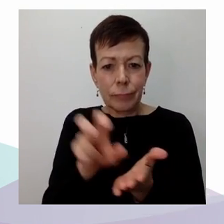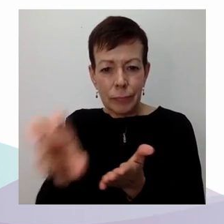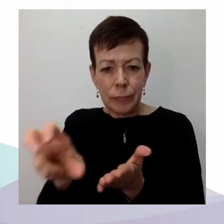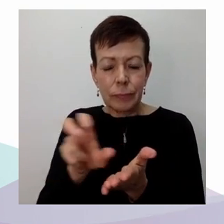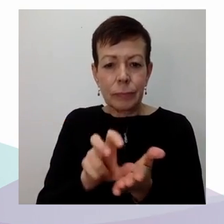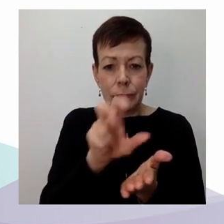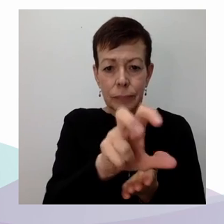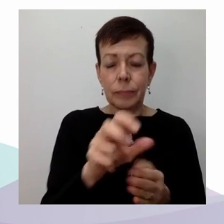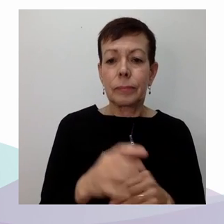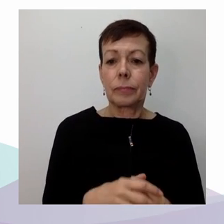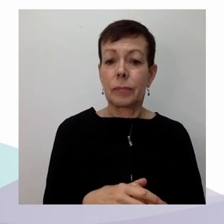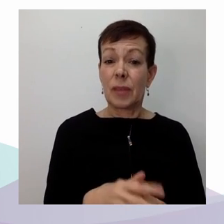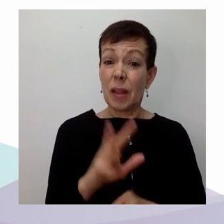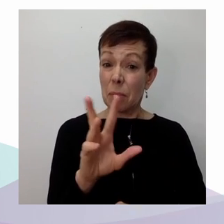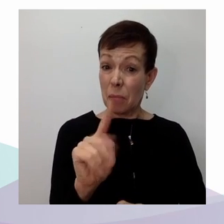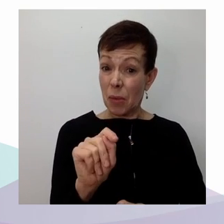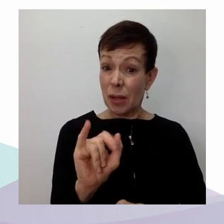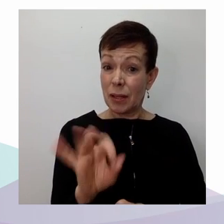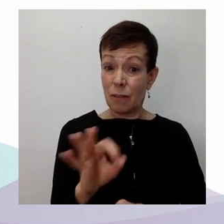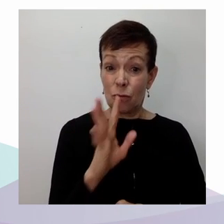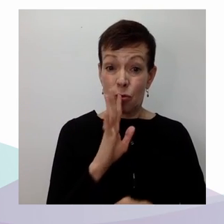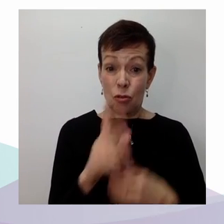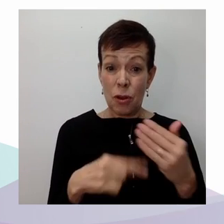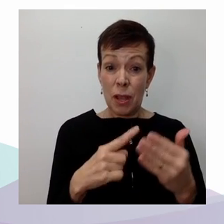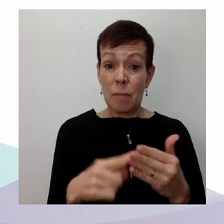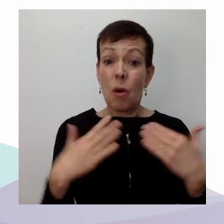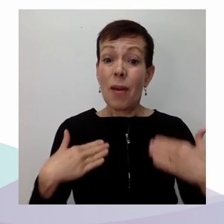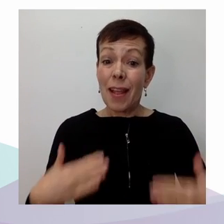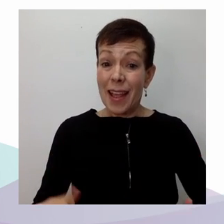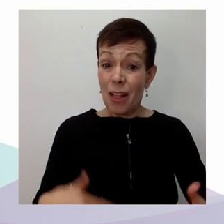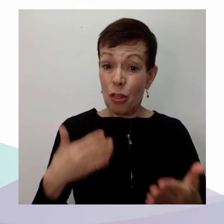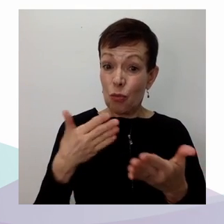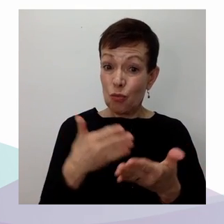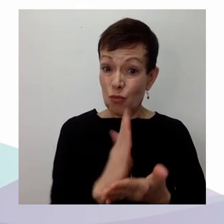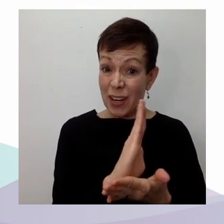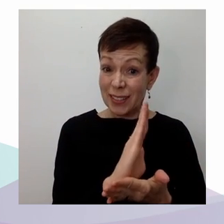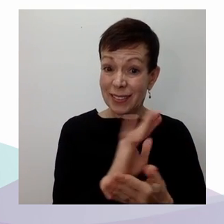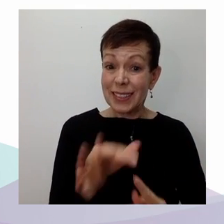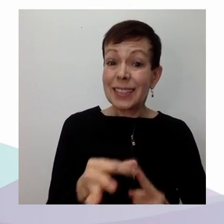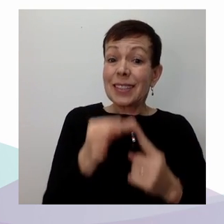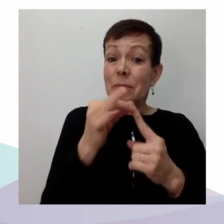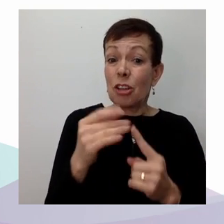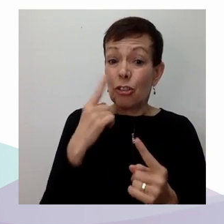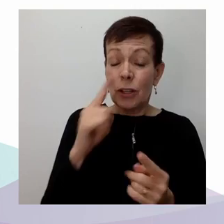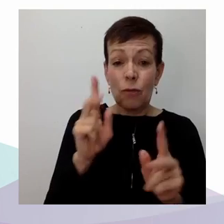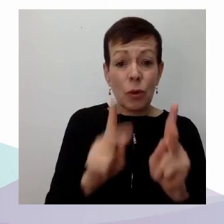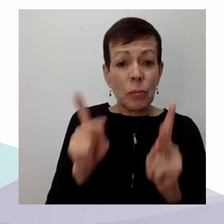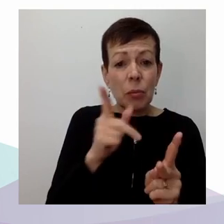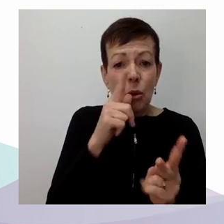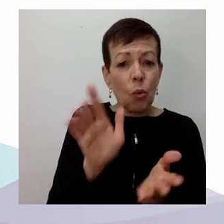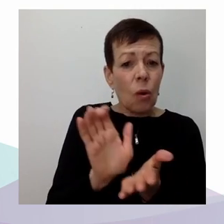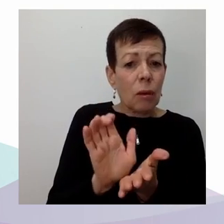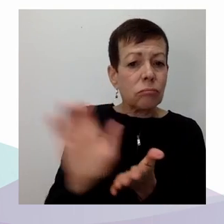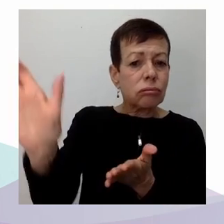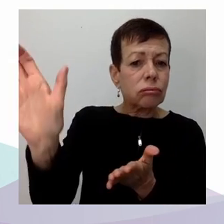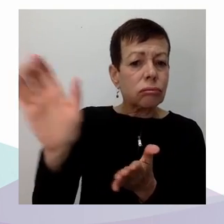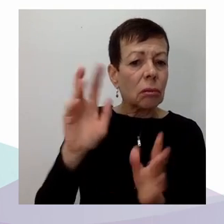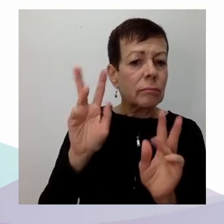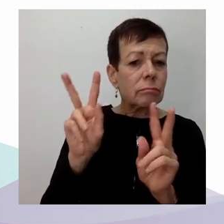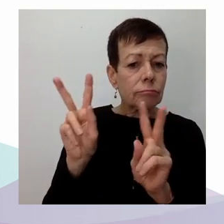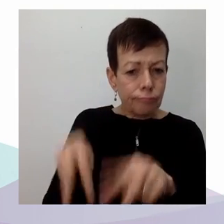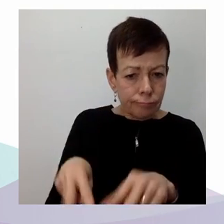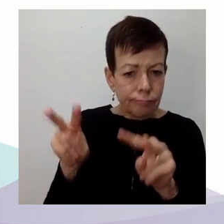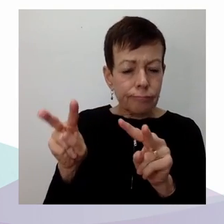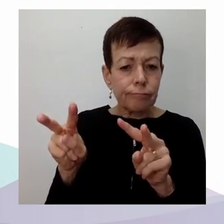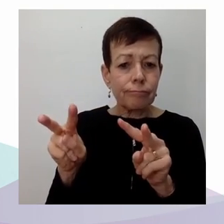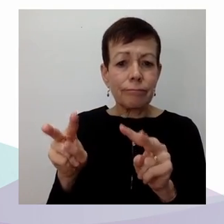marginalité, c'est un droit qui, en fait, nécessite des